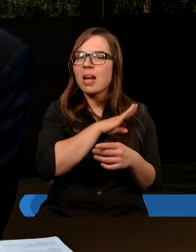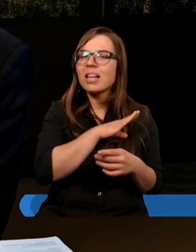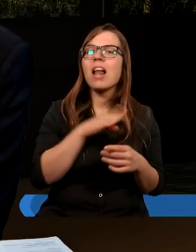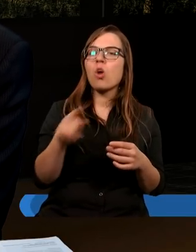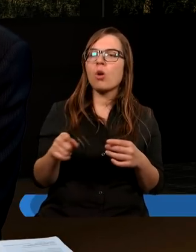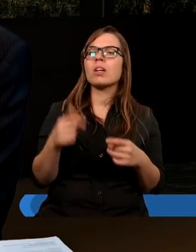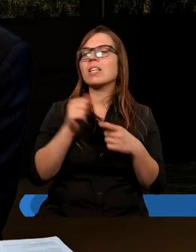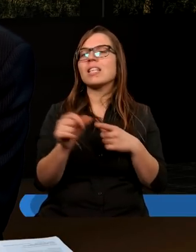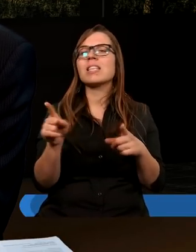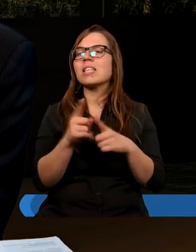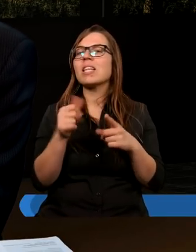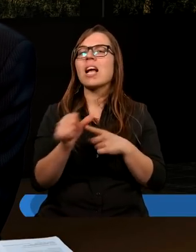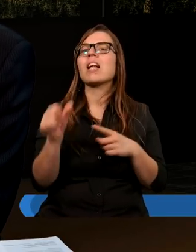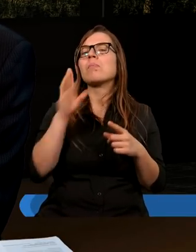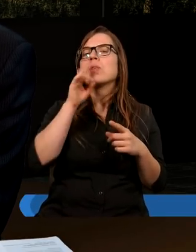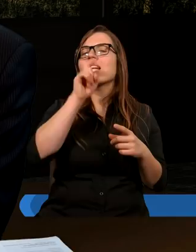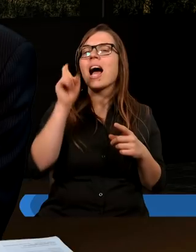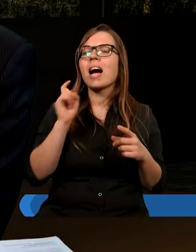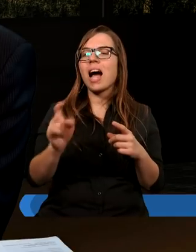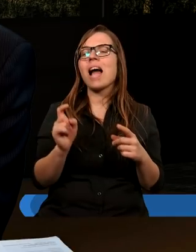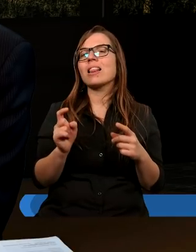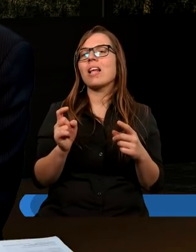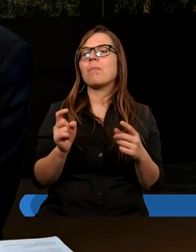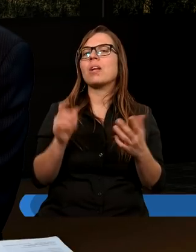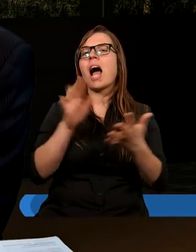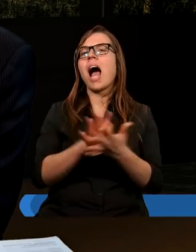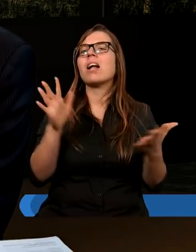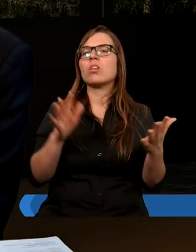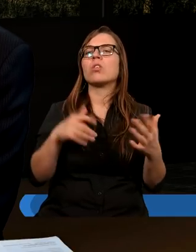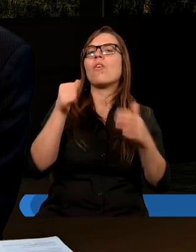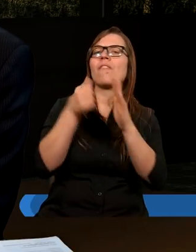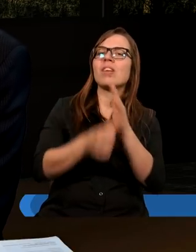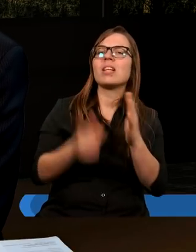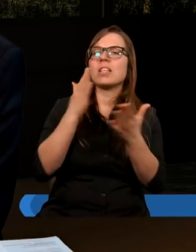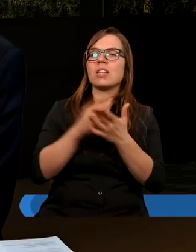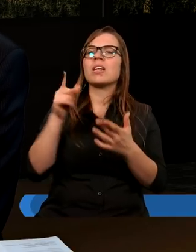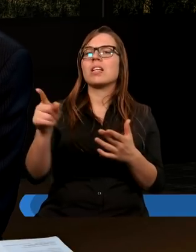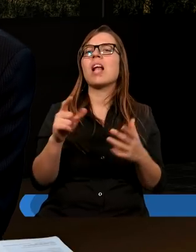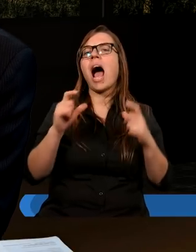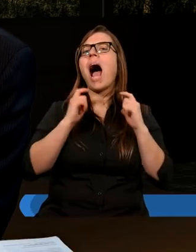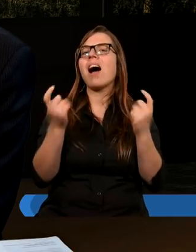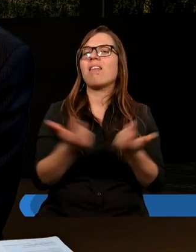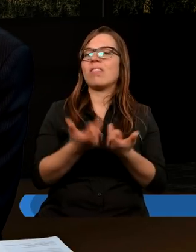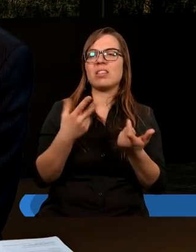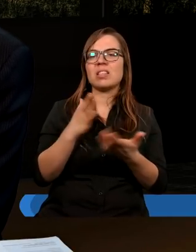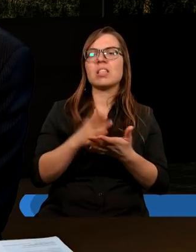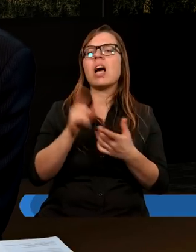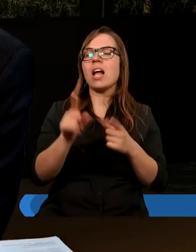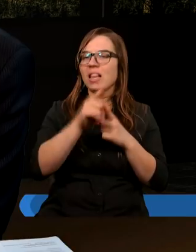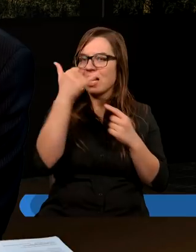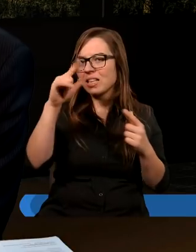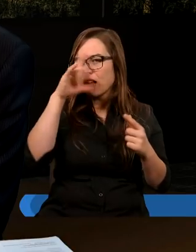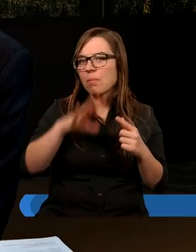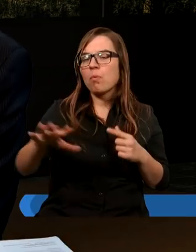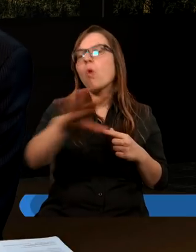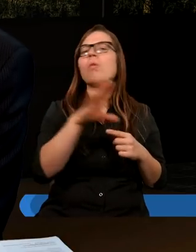nieśmiertelności też nie jest zagadnieniem charakteryzującym wyłącznie społeczność adwentystyczną. Są inne społeczności,